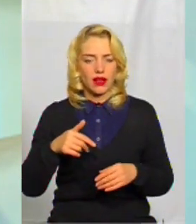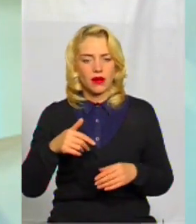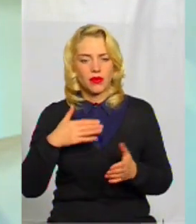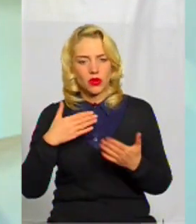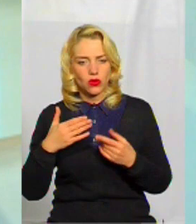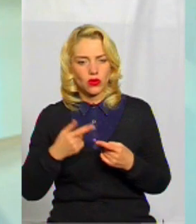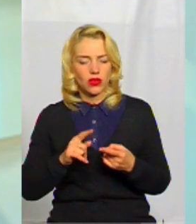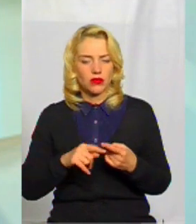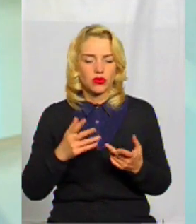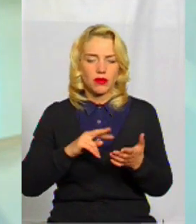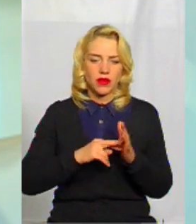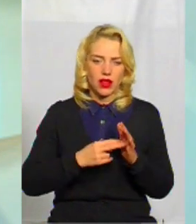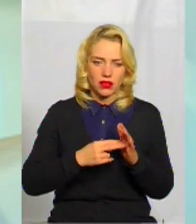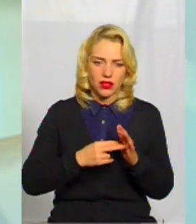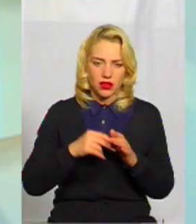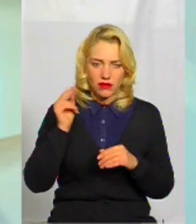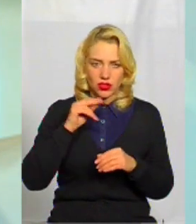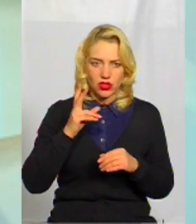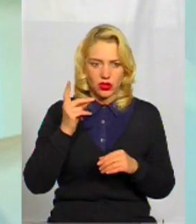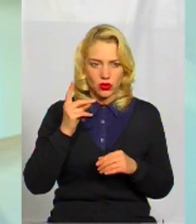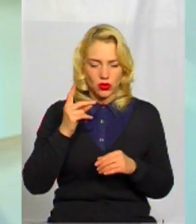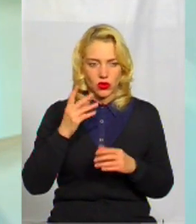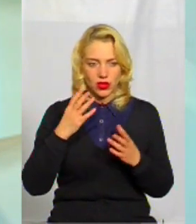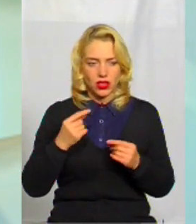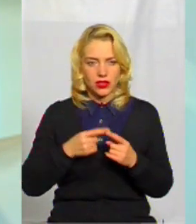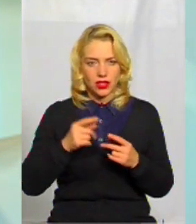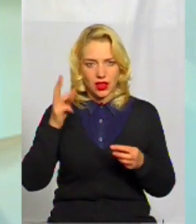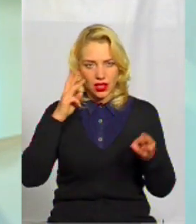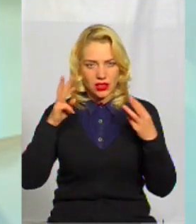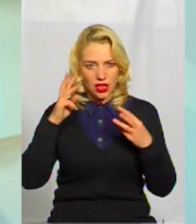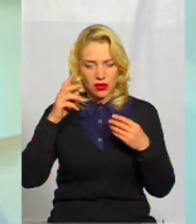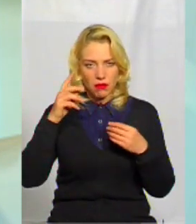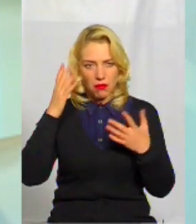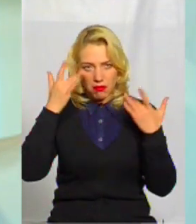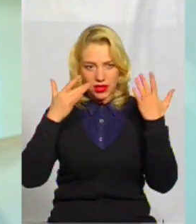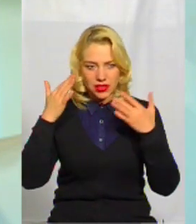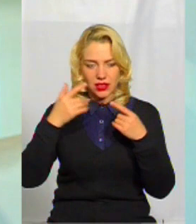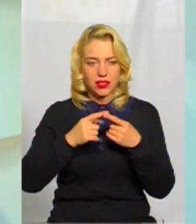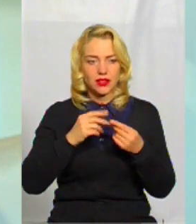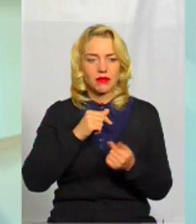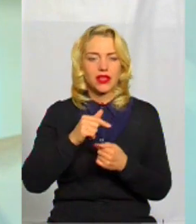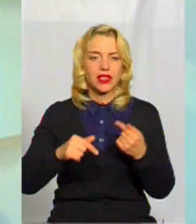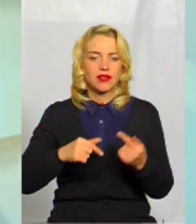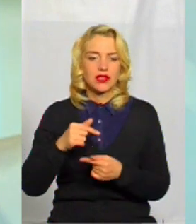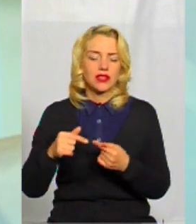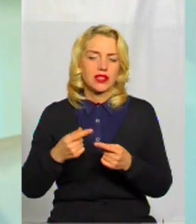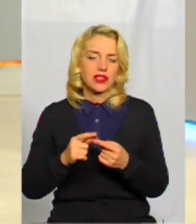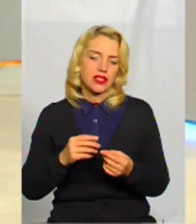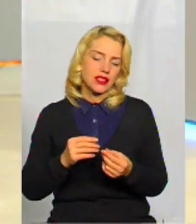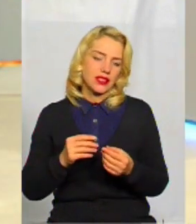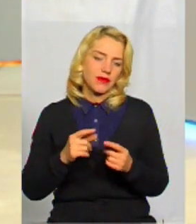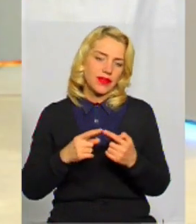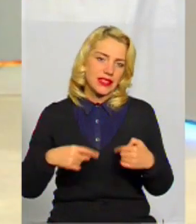плану навчання. Потім, другий день присвячений дизайн мисленню. Це до нас прийшло з підприємницького, з бізнес-сектору.